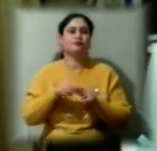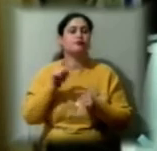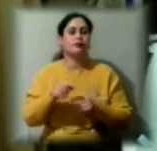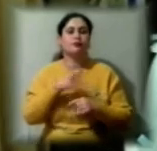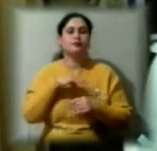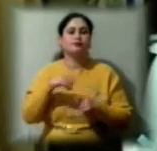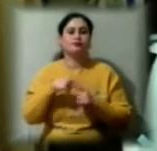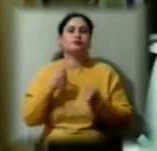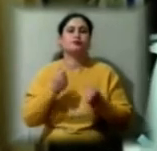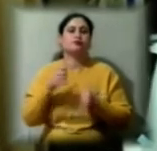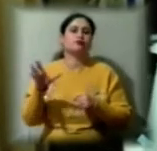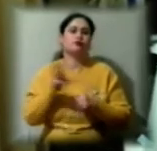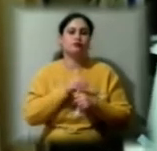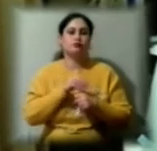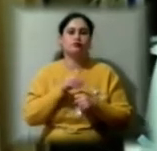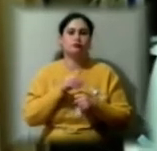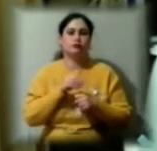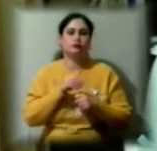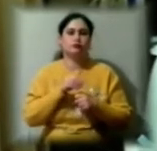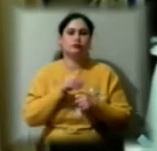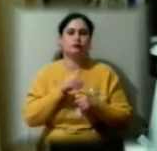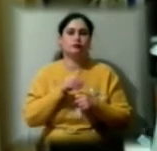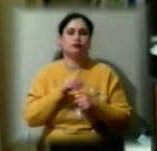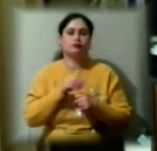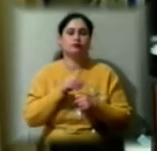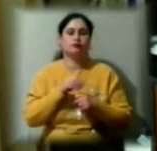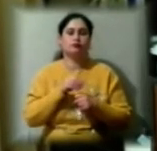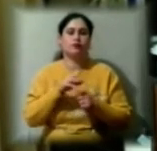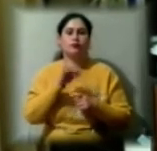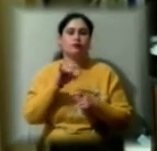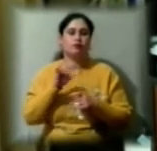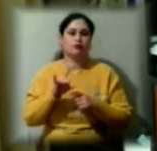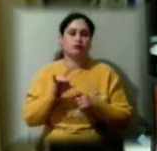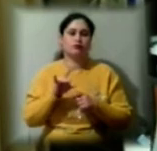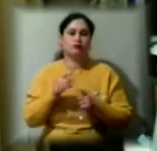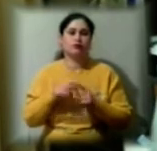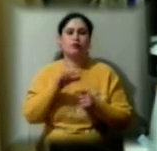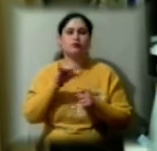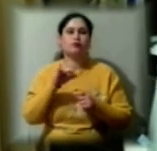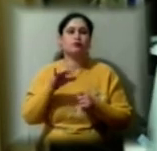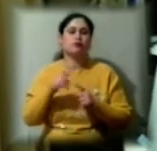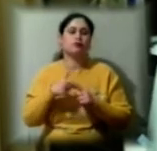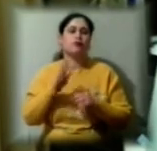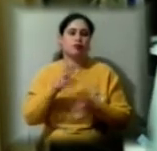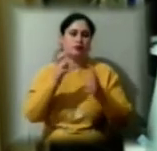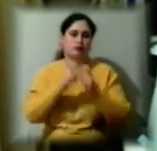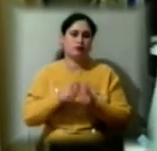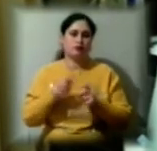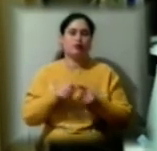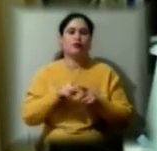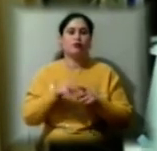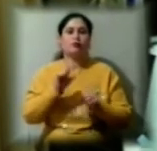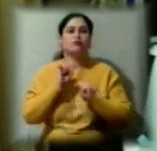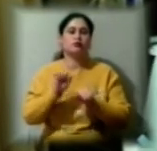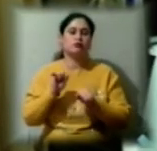усіх мір передостороги будемо їх оглядати. Це і нас захистить, і